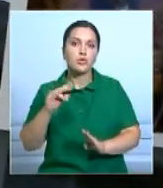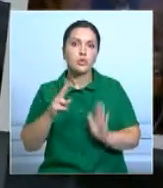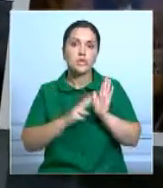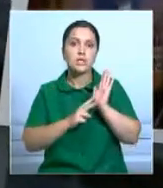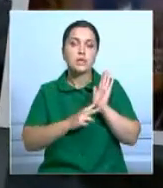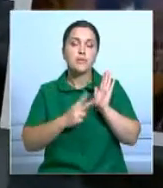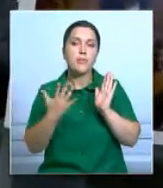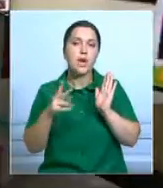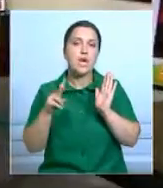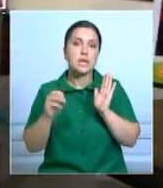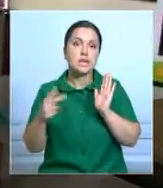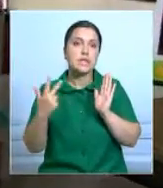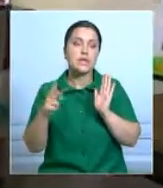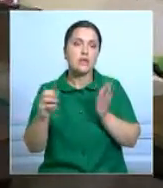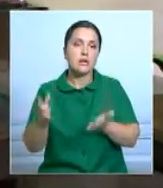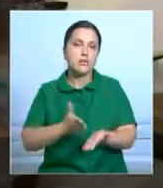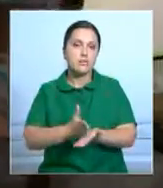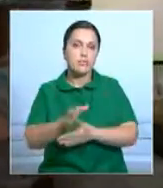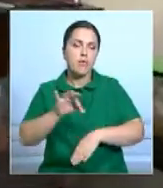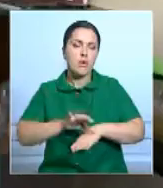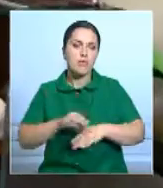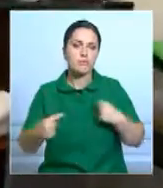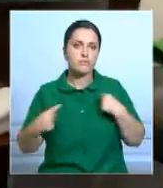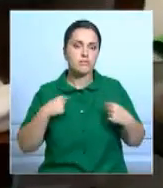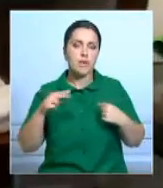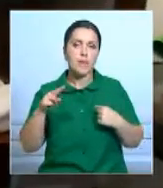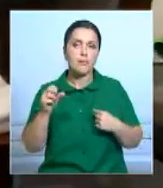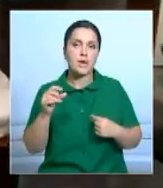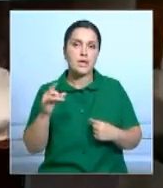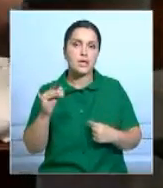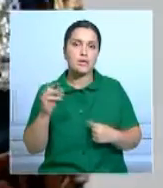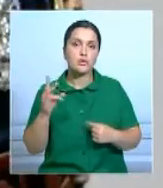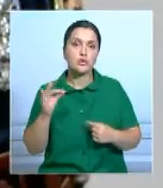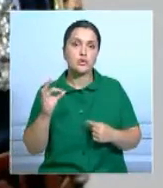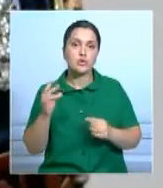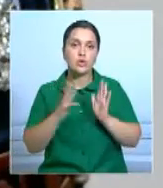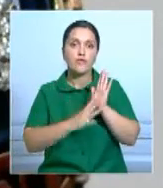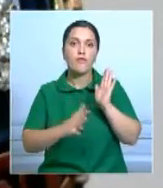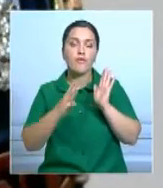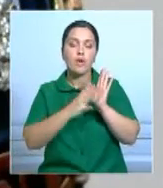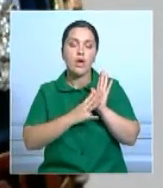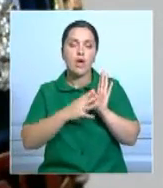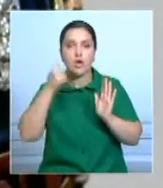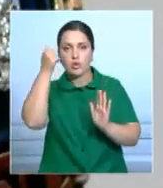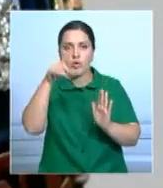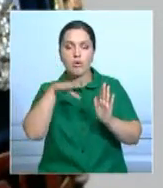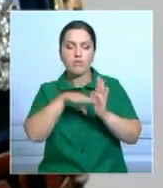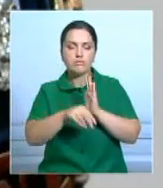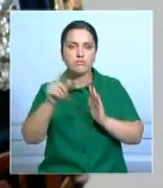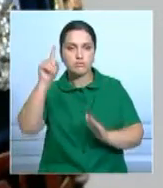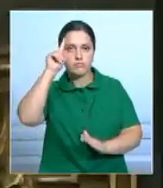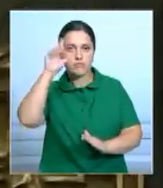-м году жизни. Более 30 лет он страдал от болезни Паркинсона. В 99-м его признали спортсменом пека.